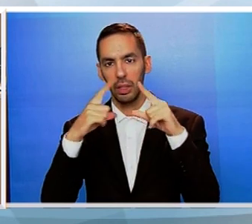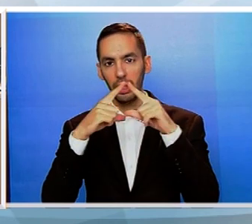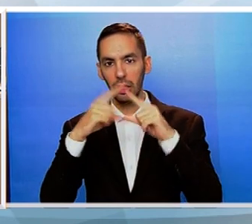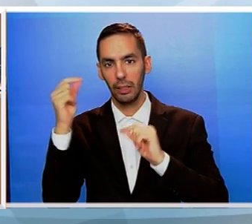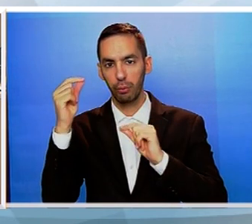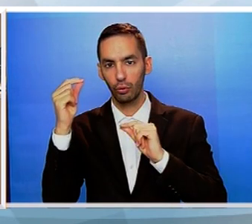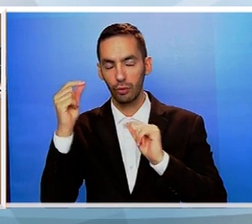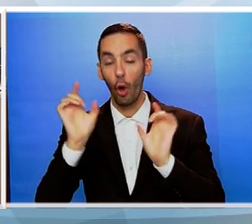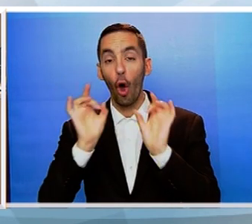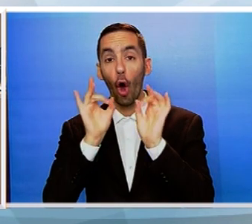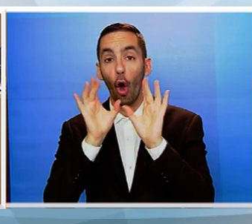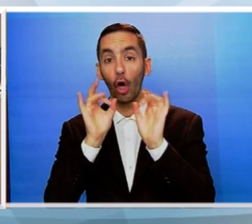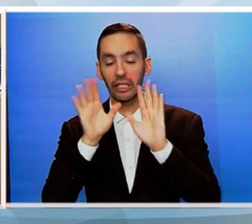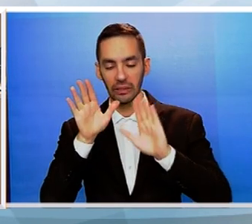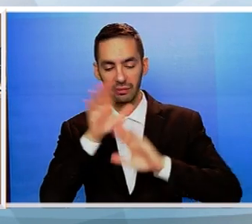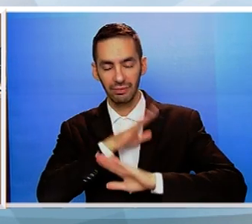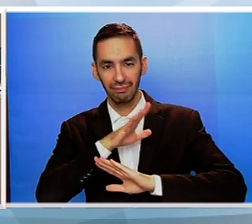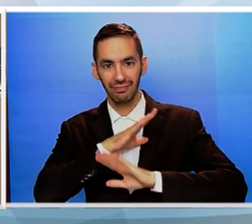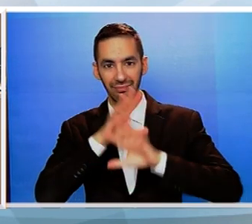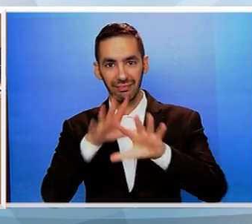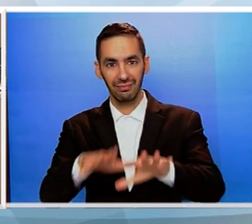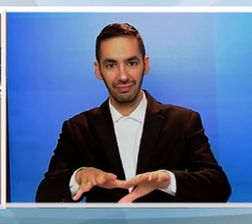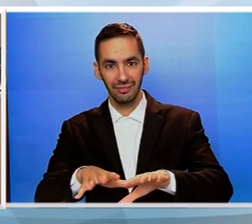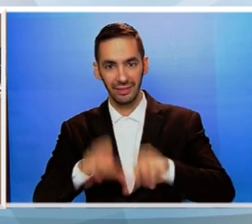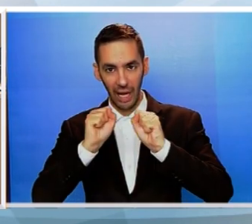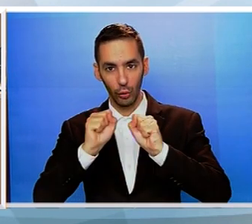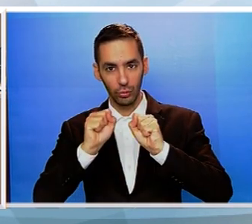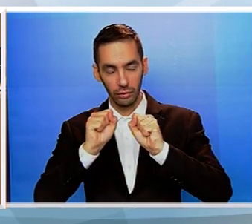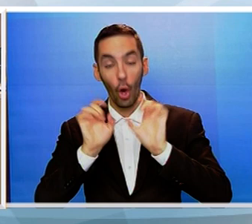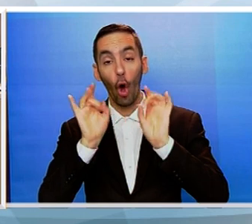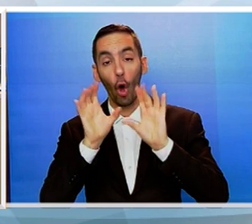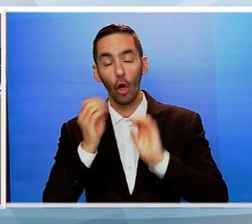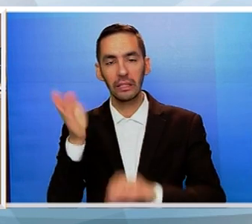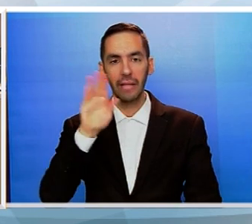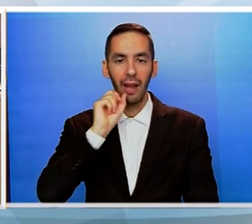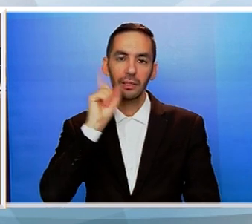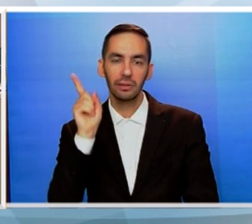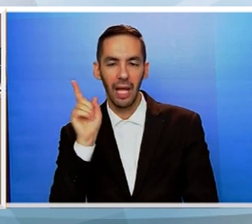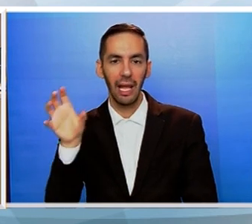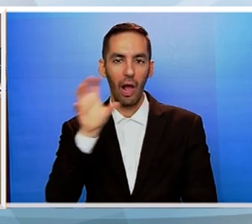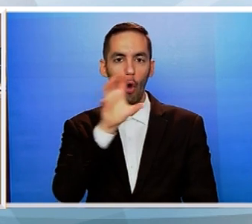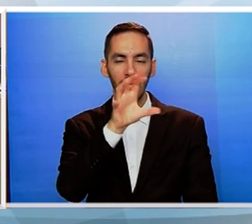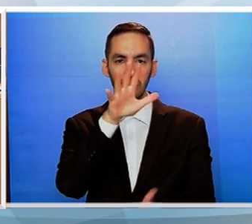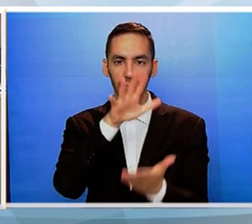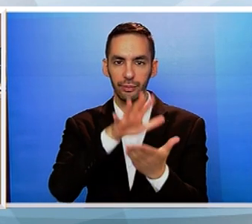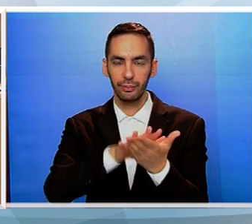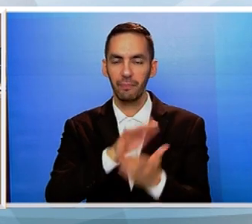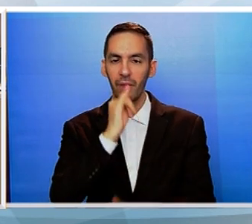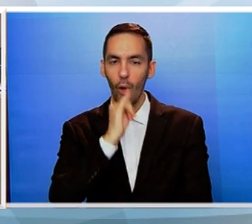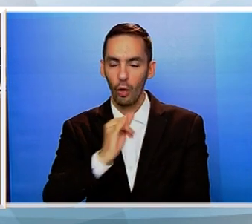κατοχικούς στρατούς, χωρίς ξένους εγκυητές. Αιωνία η μνήμη